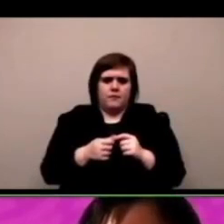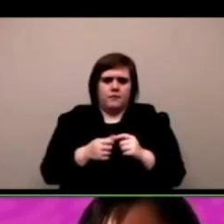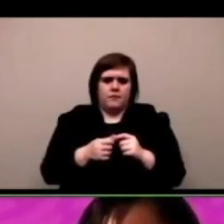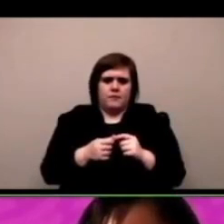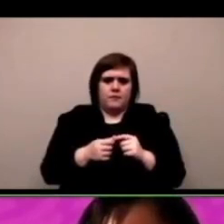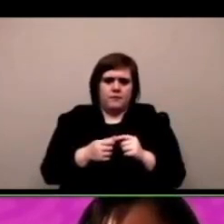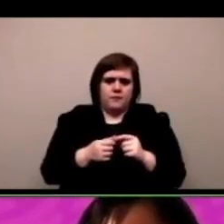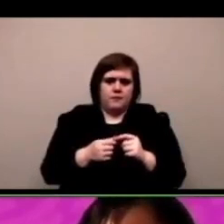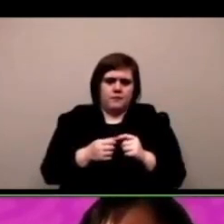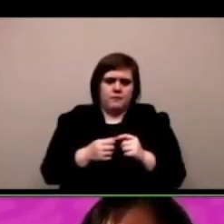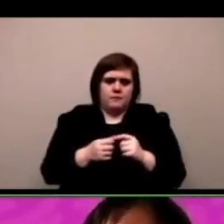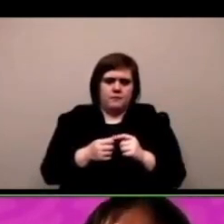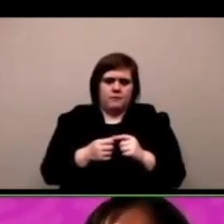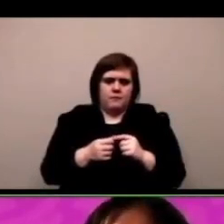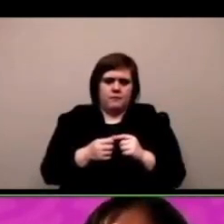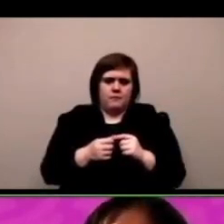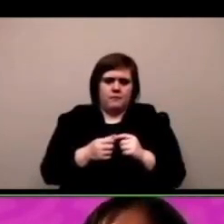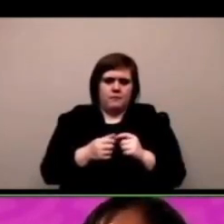proverò